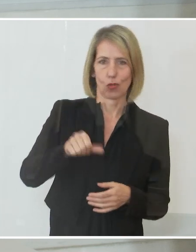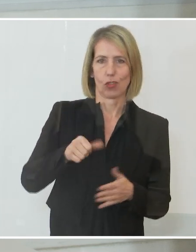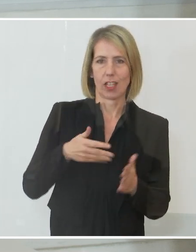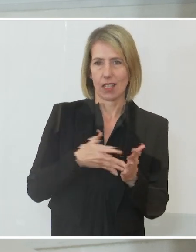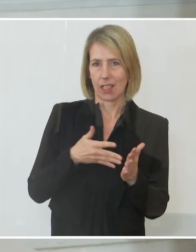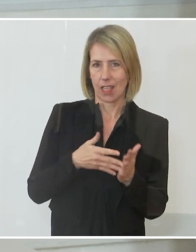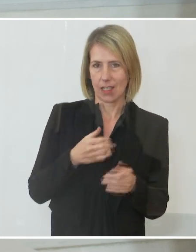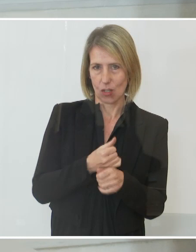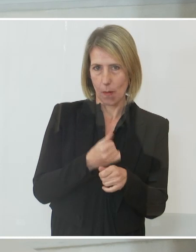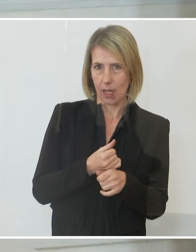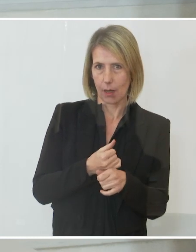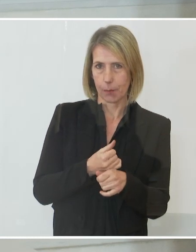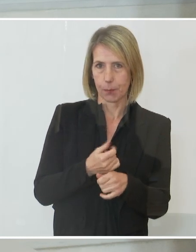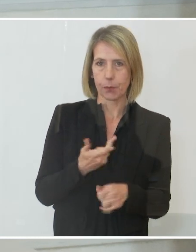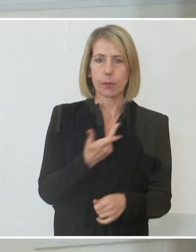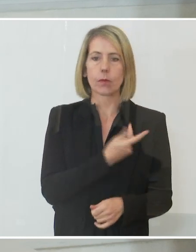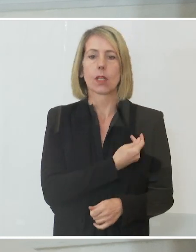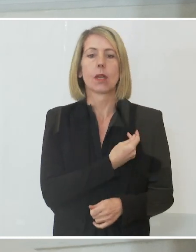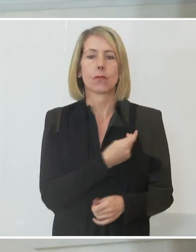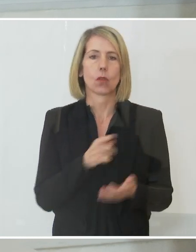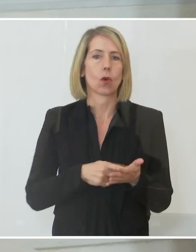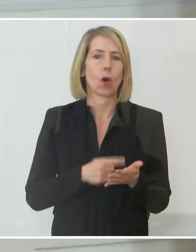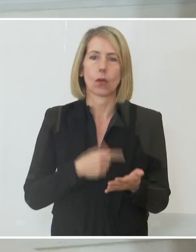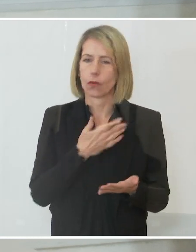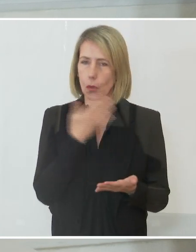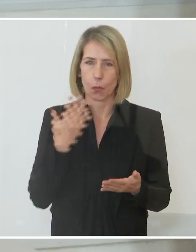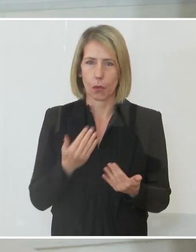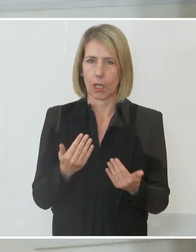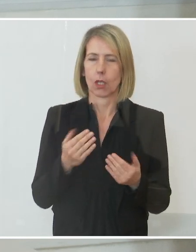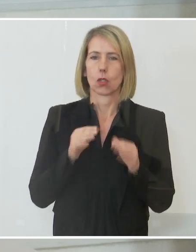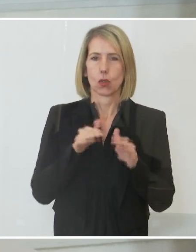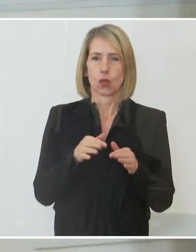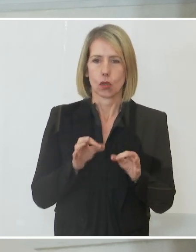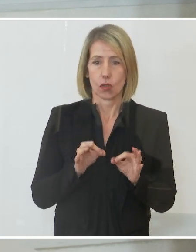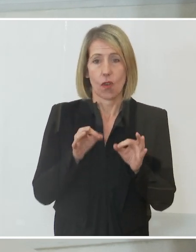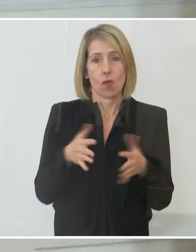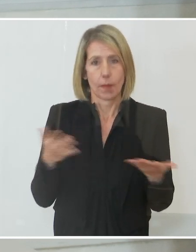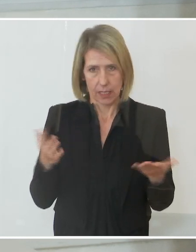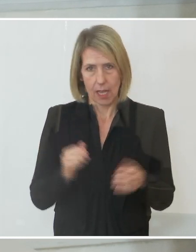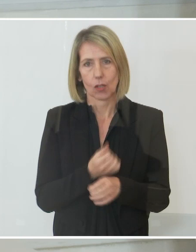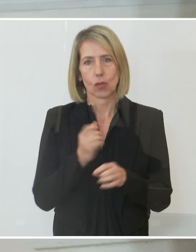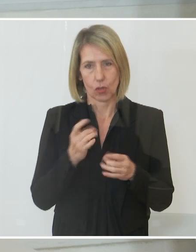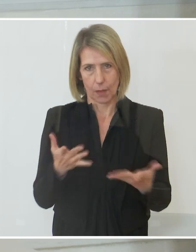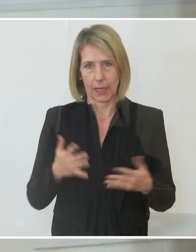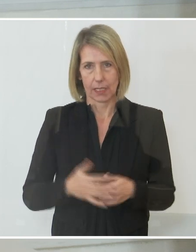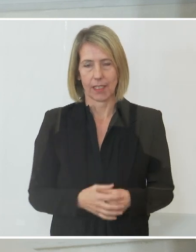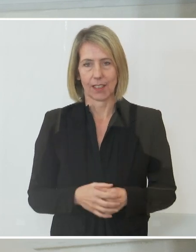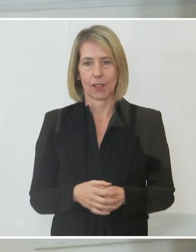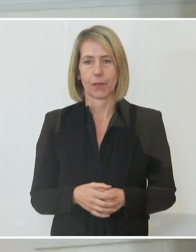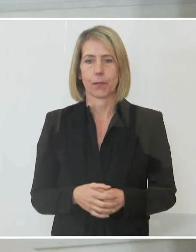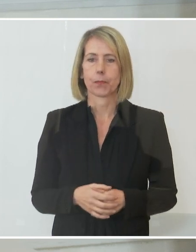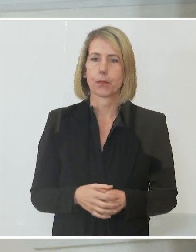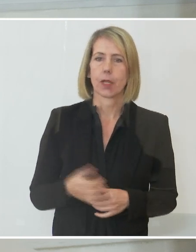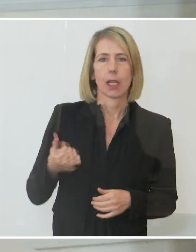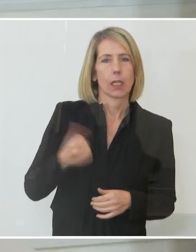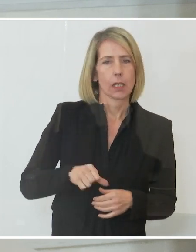wissen wir, dass die Impfung in vielen Fällen nicht vor Üragung schützt. Einige Worte noch zu Om